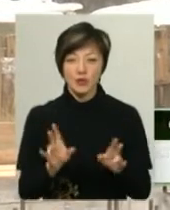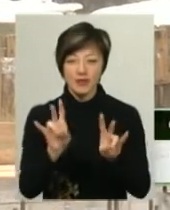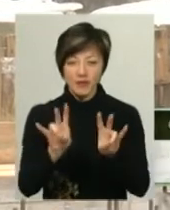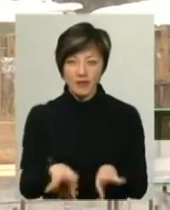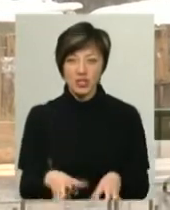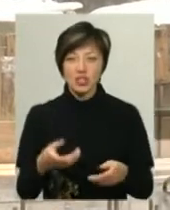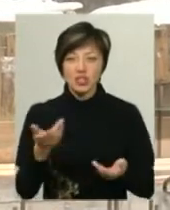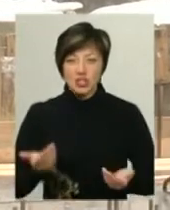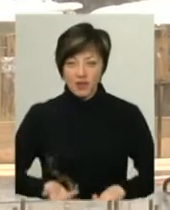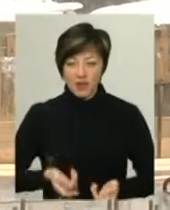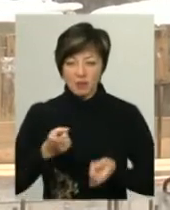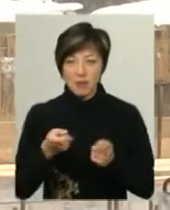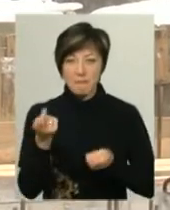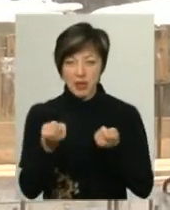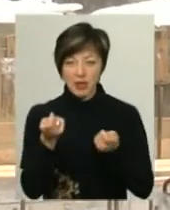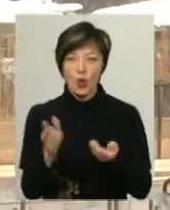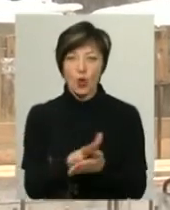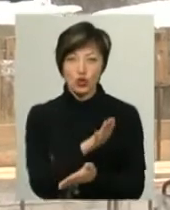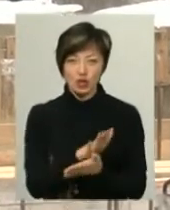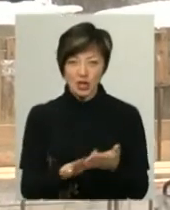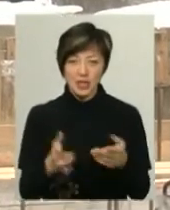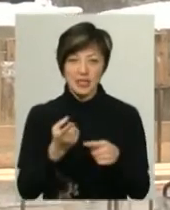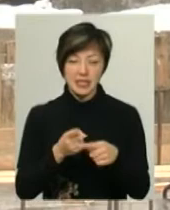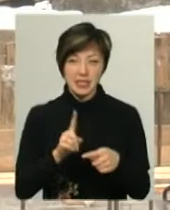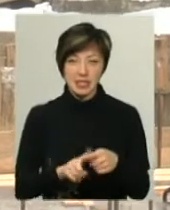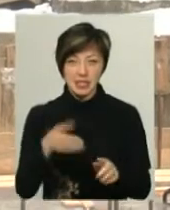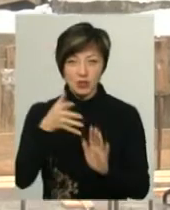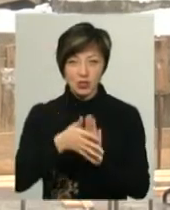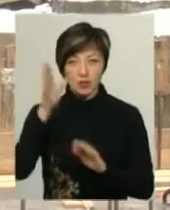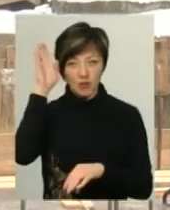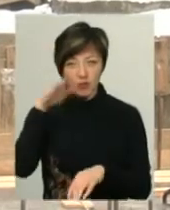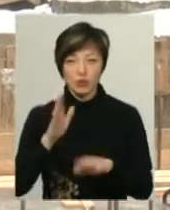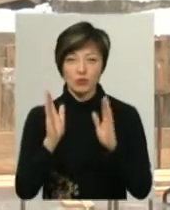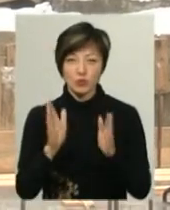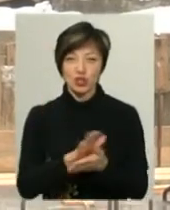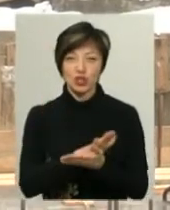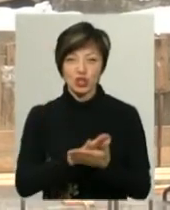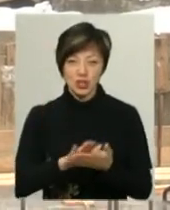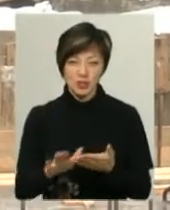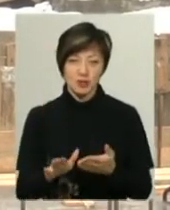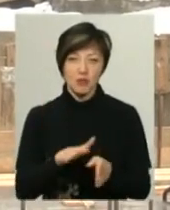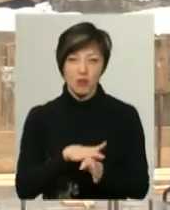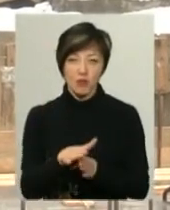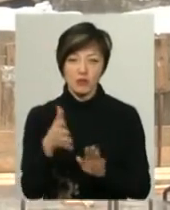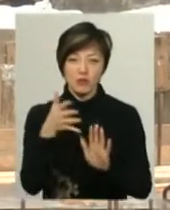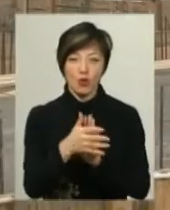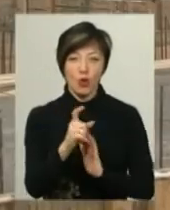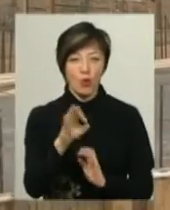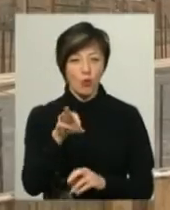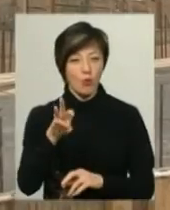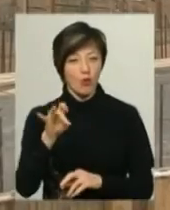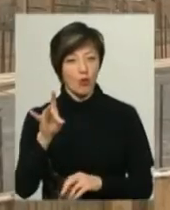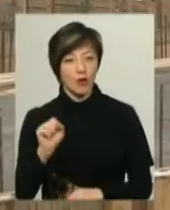бактерія, яка буде повністю очищати ці стоки. І вони будуть, вода вже буде чиста, повністю йти в річку Хомору.